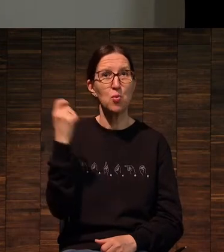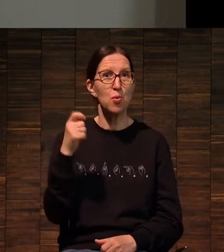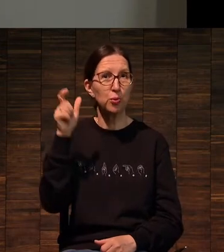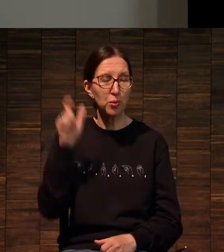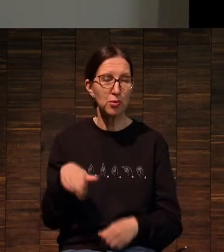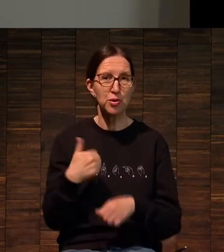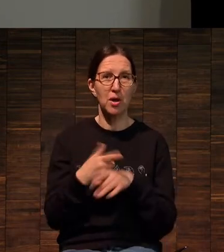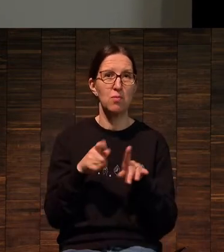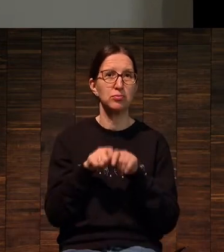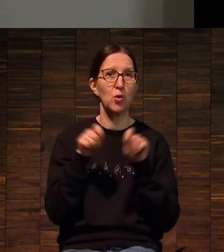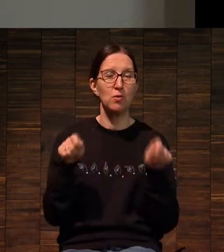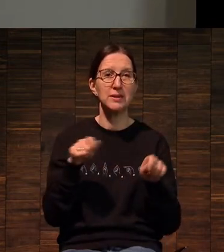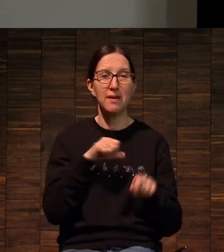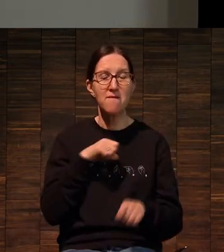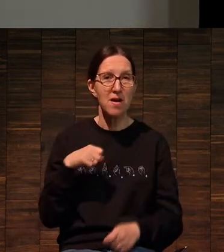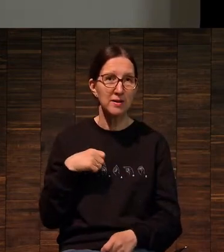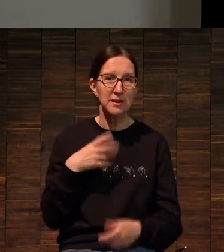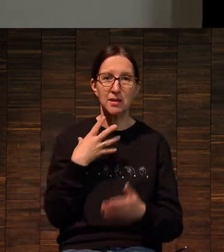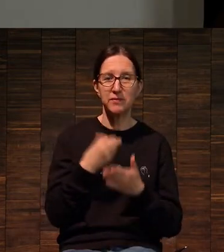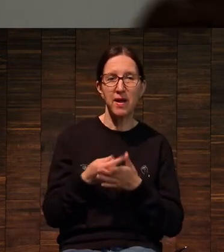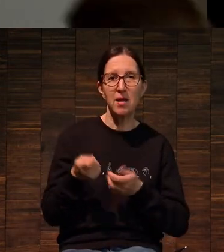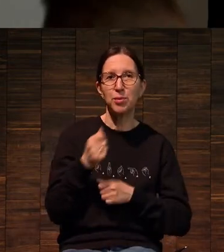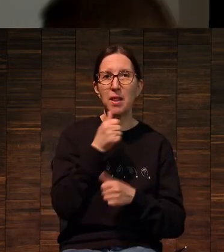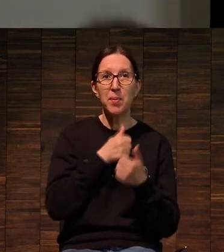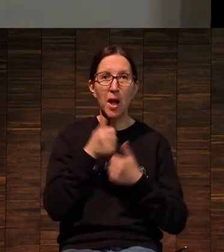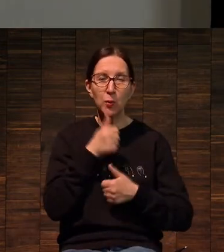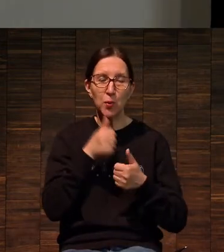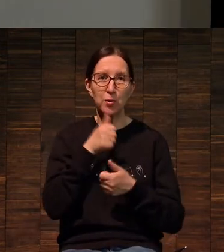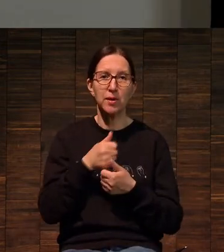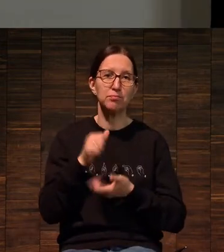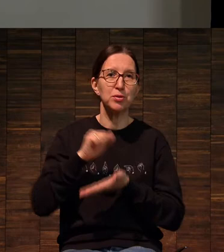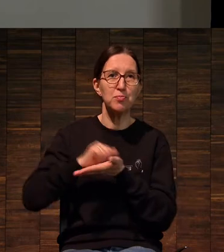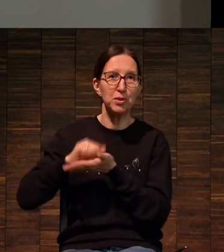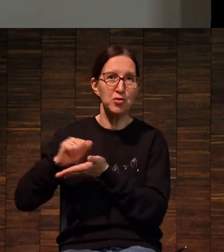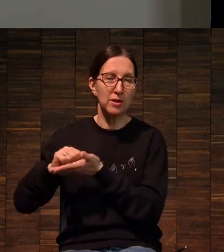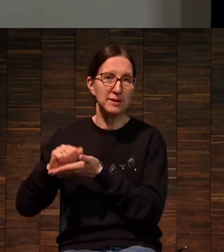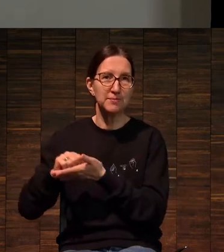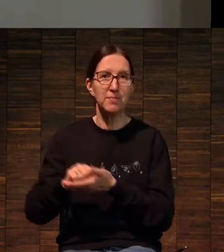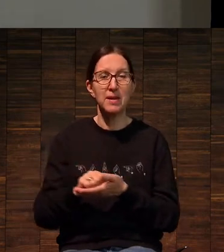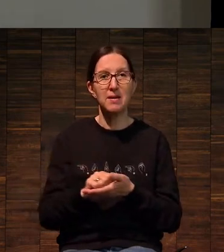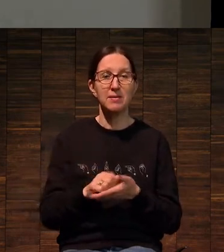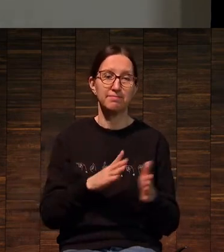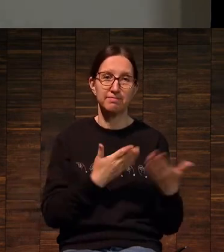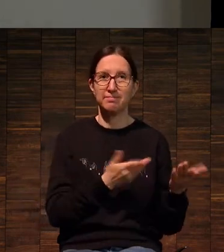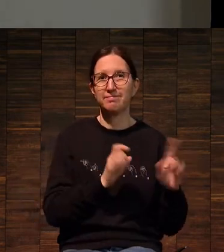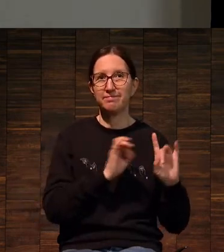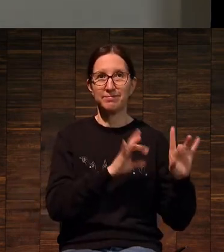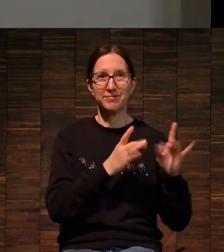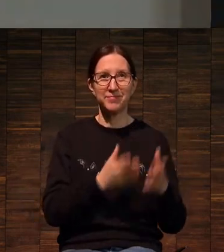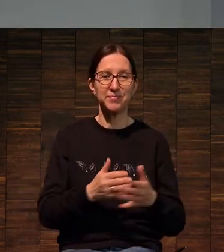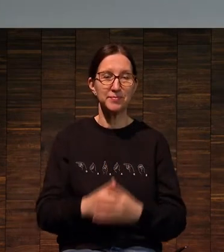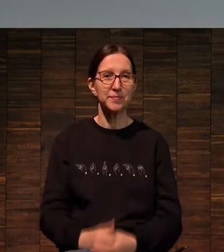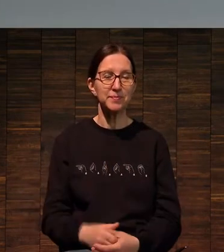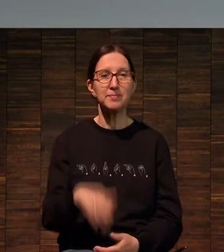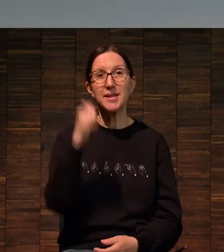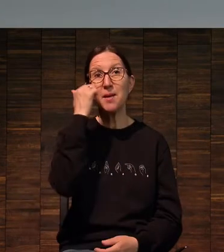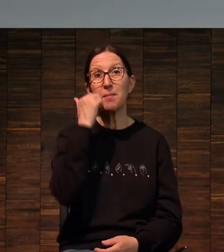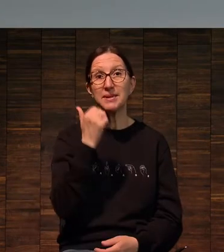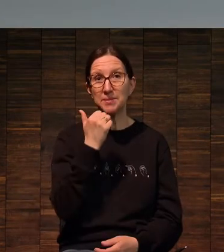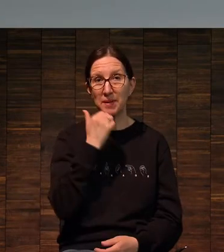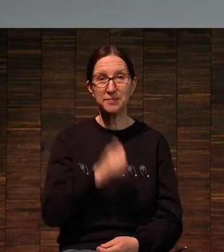основатель лаборатории экспериментальной печати «Перенези Лаб». Передаю вам слово. Спасибо.